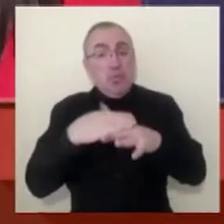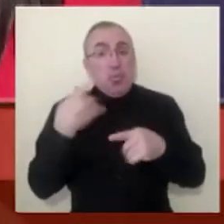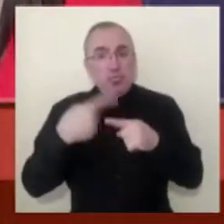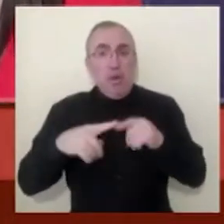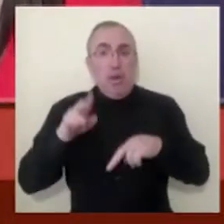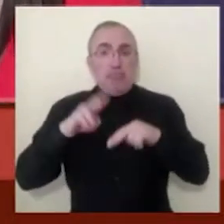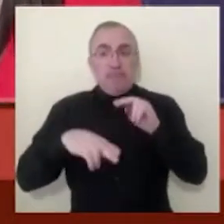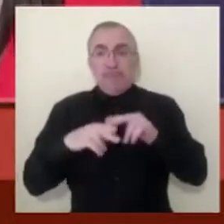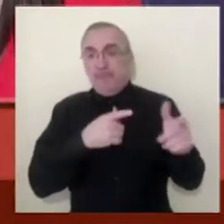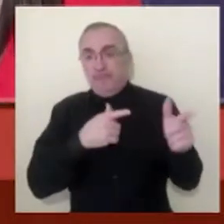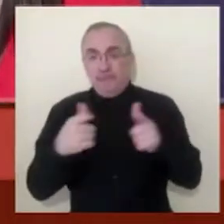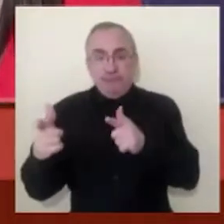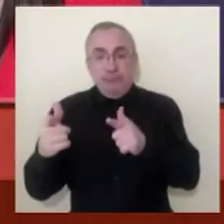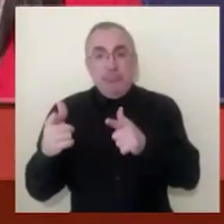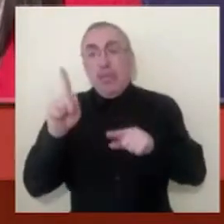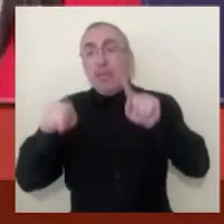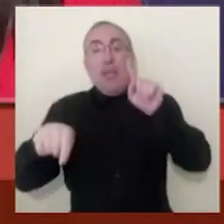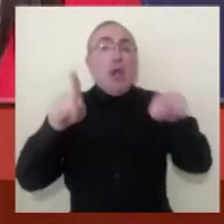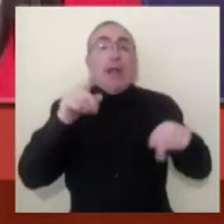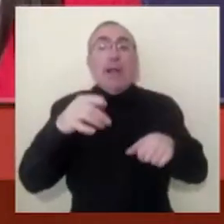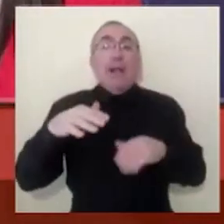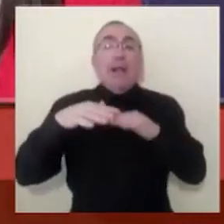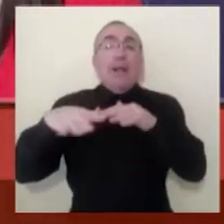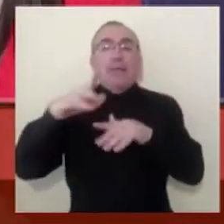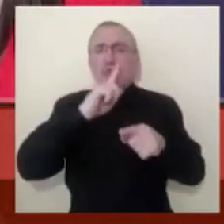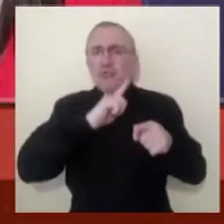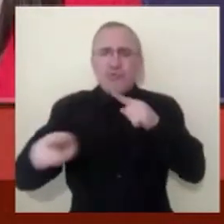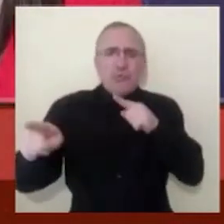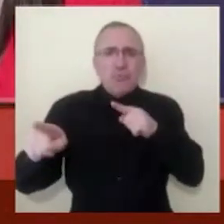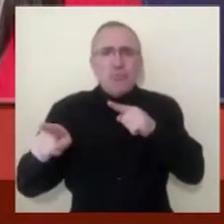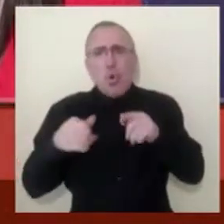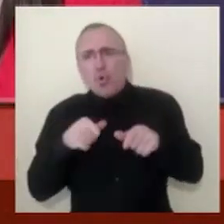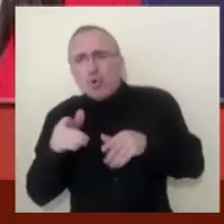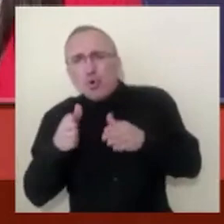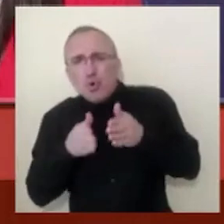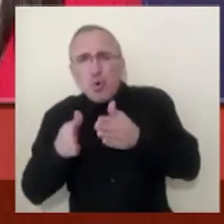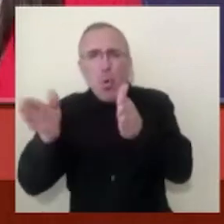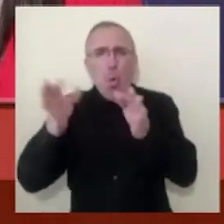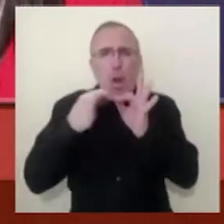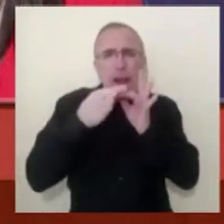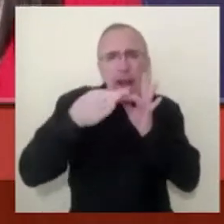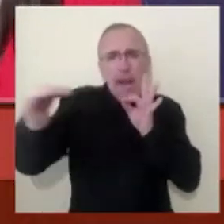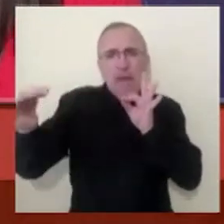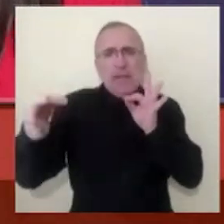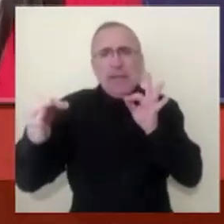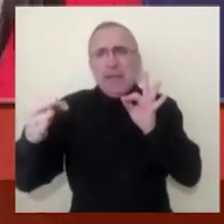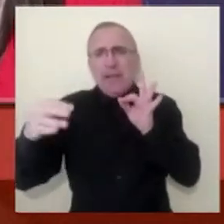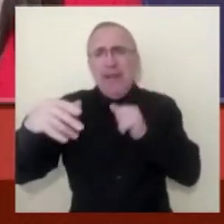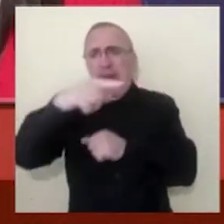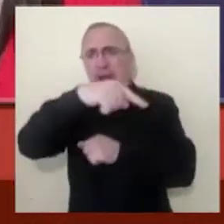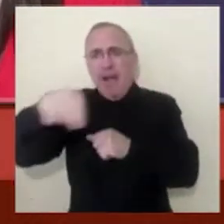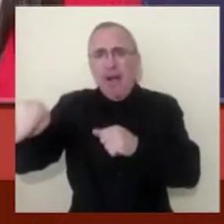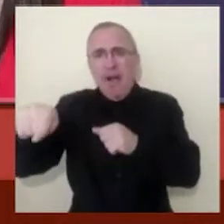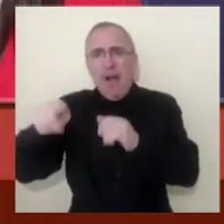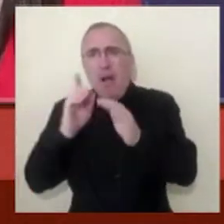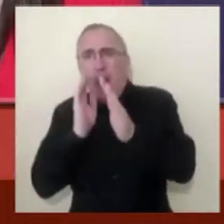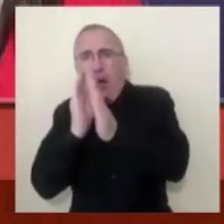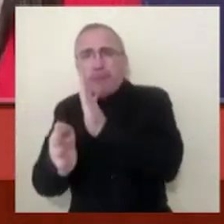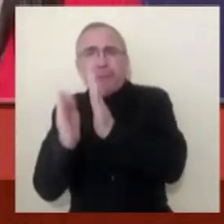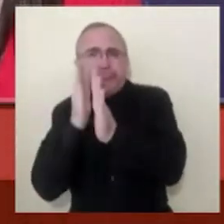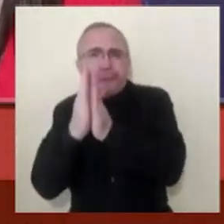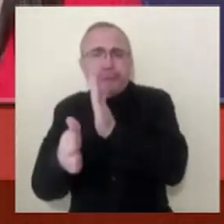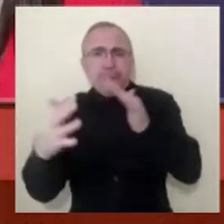деяких територіях, вже швиденько там якимось дорогами, навіть лінію зіткнення пересікають незрозумілими як. Тобто знайшли